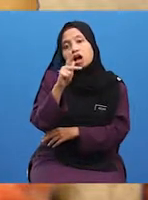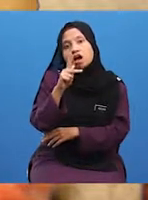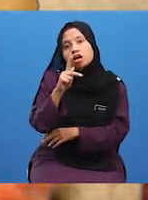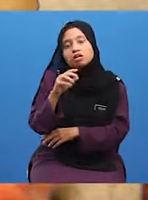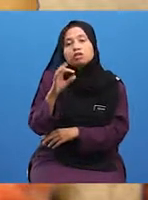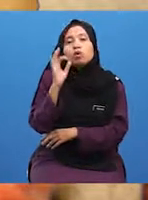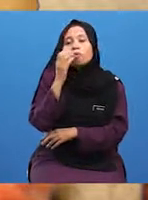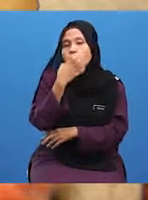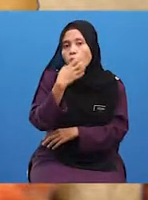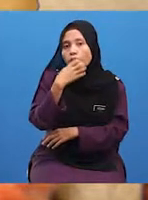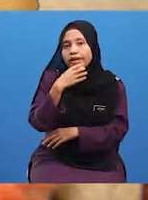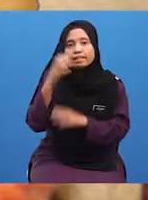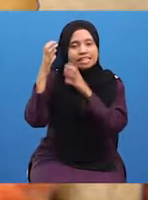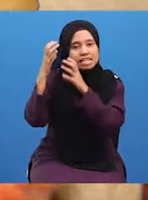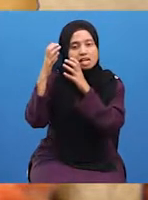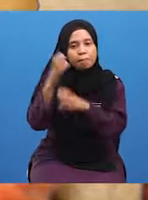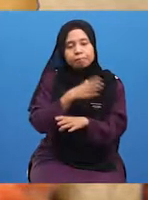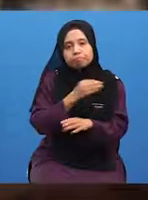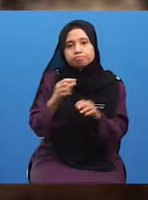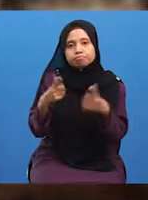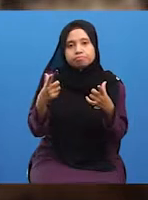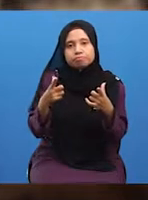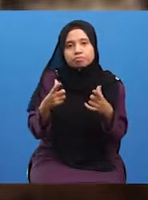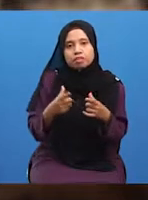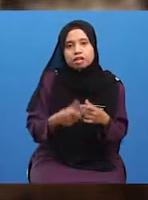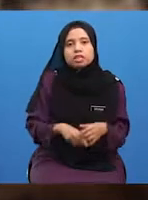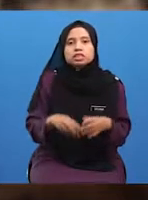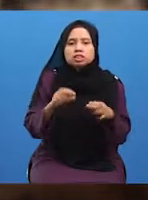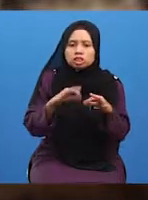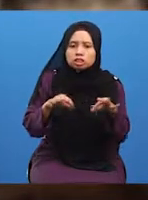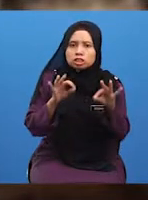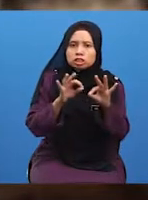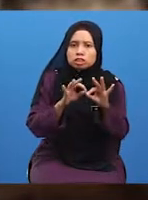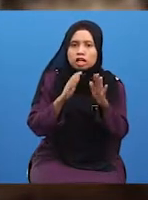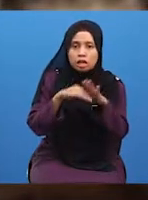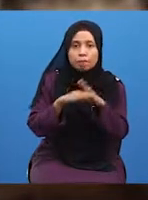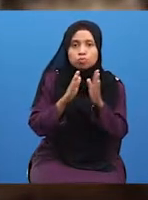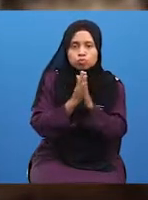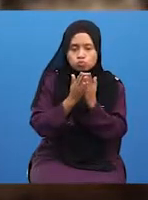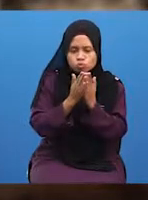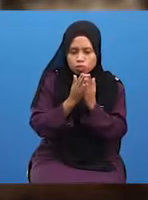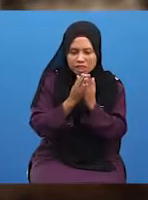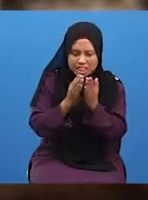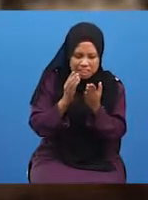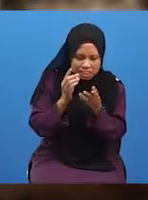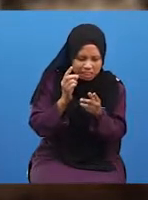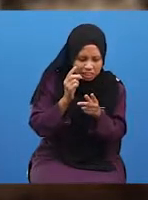kelapa, dan lain-lain. Kupasan Al-Masudi secara terperinci kawasan